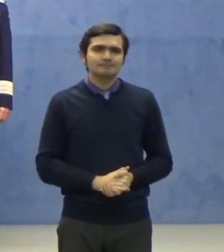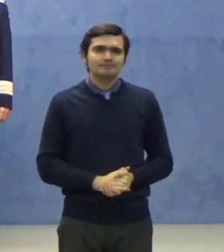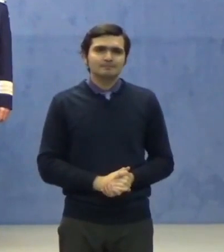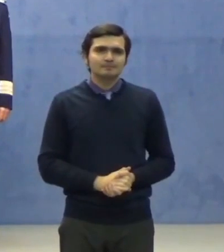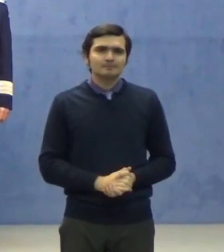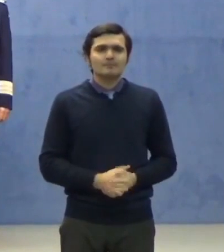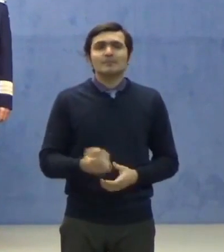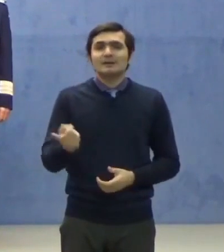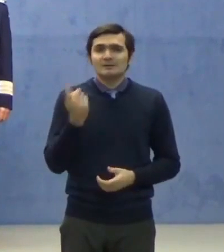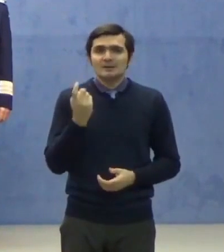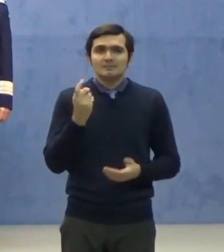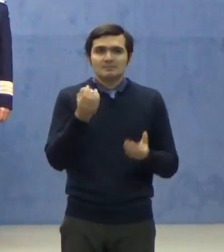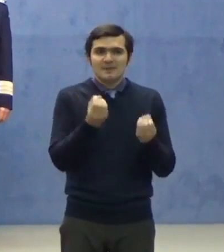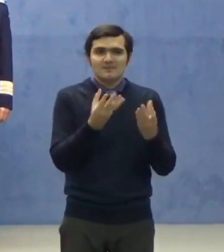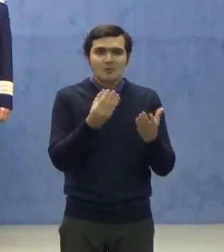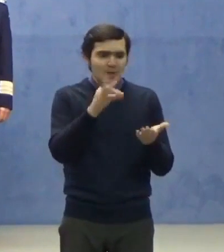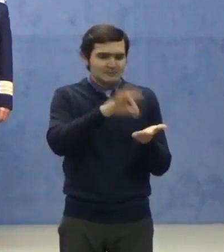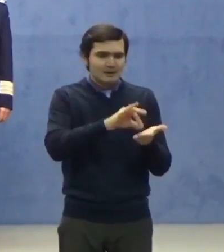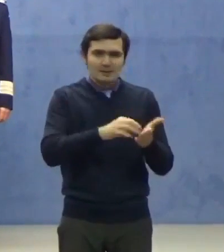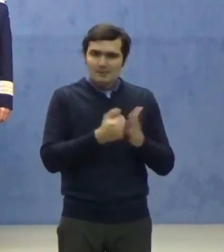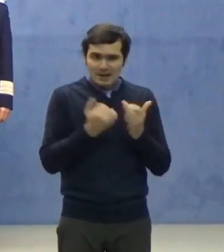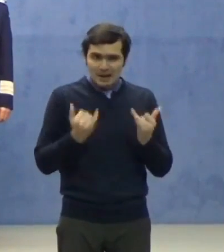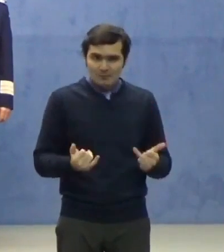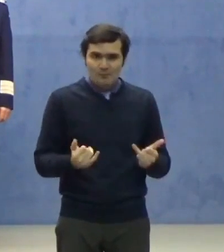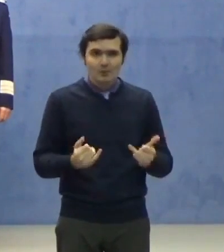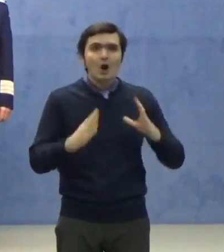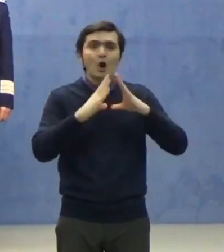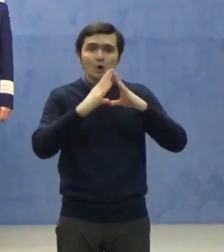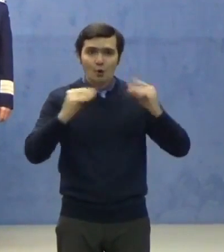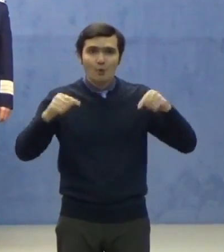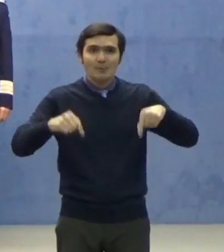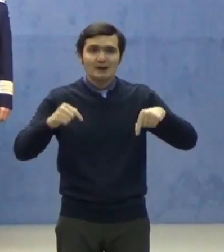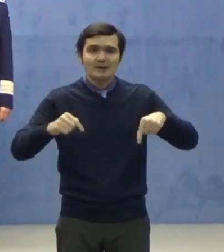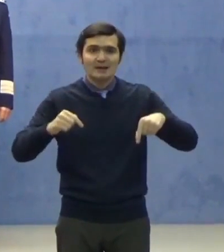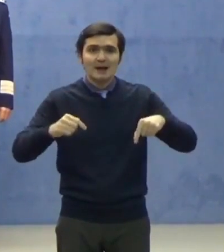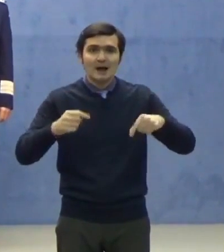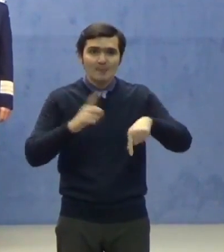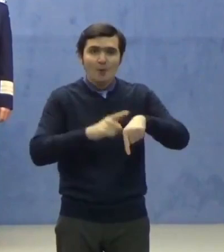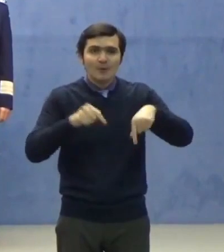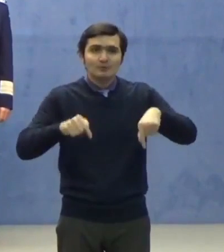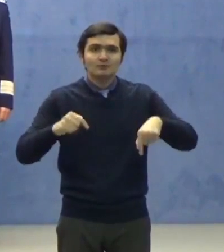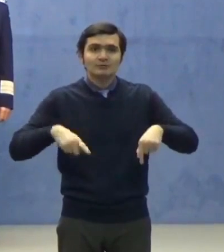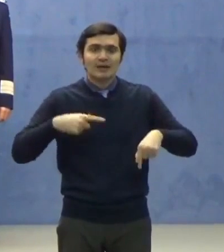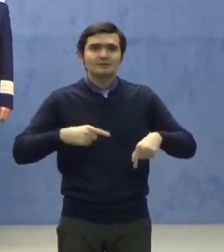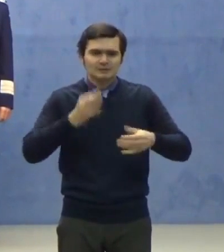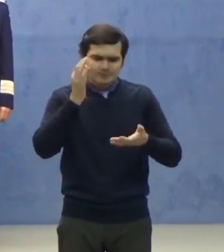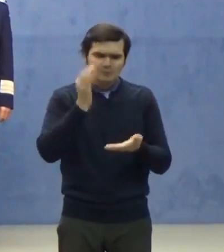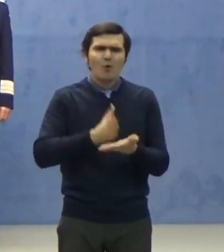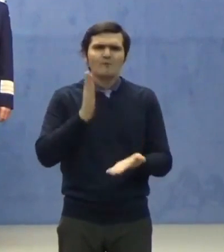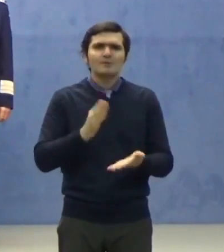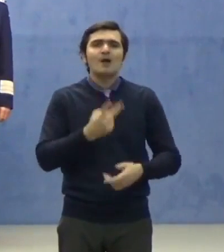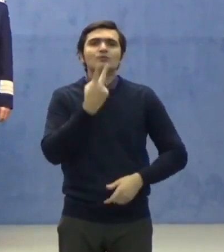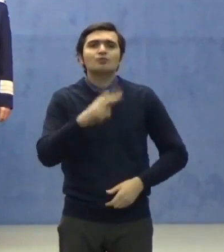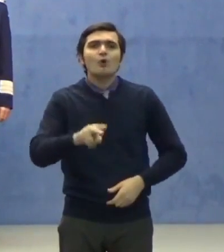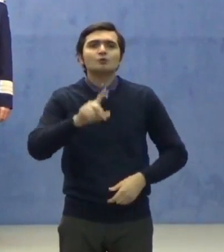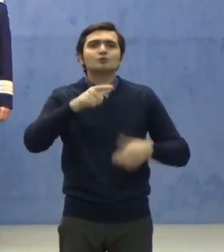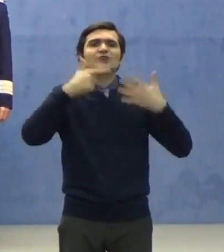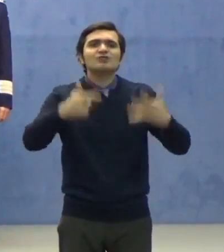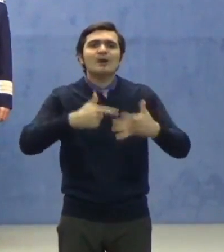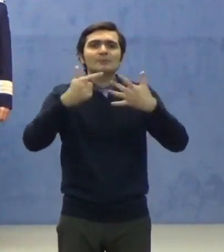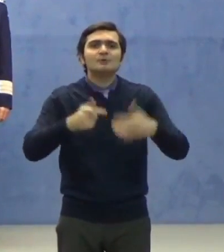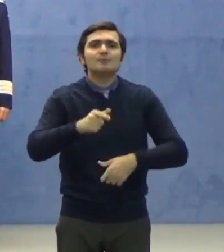Din datele existente până la acest moment, în țara există, în țara noastră, la acest moment, au fost confirmate 217